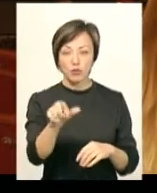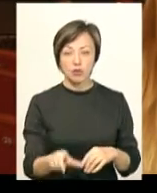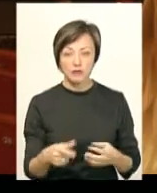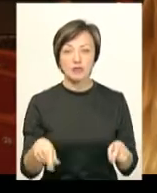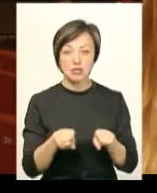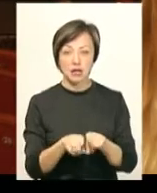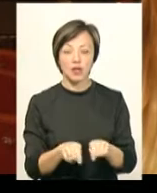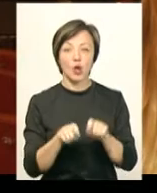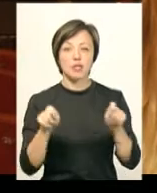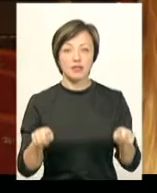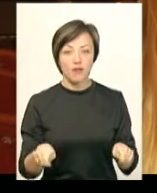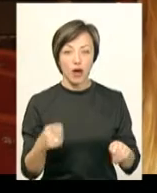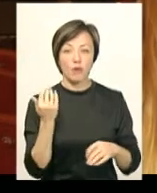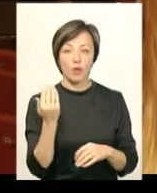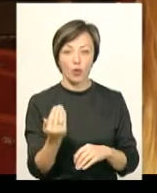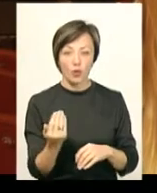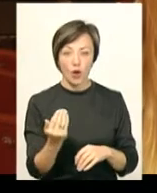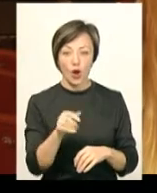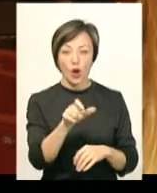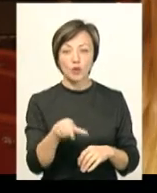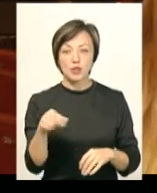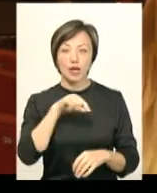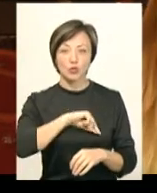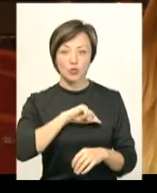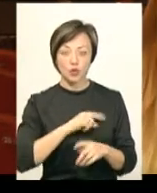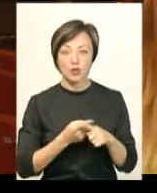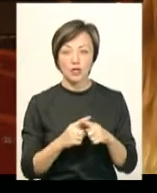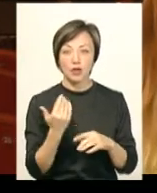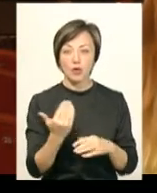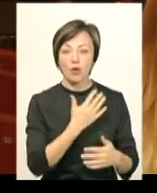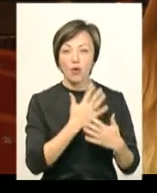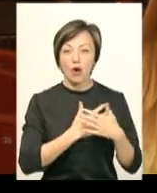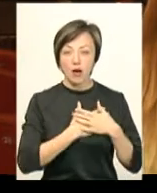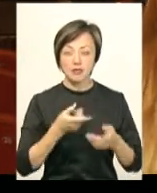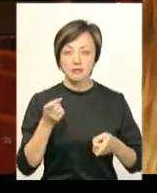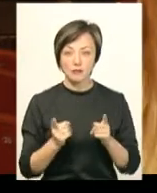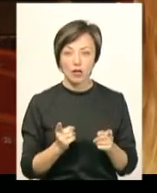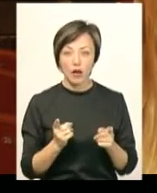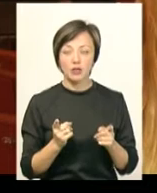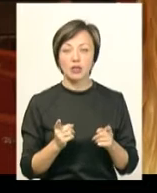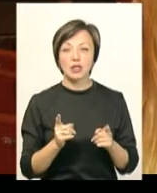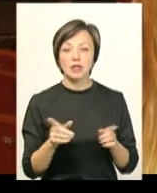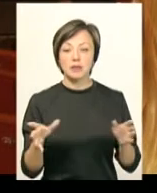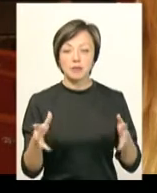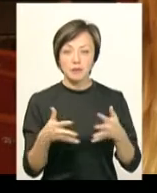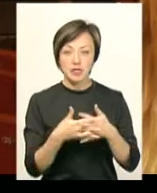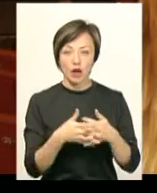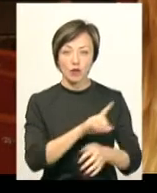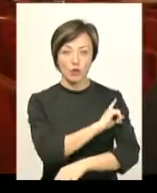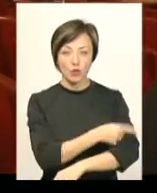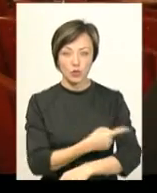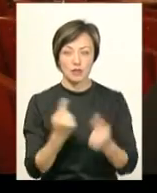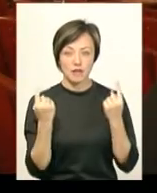а все-таки розкриваємо його людське нотро, це його кохання, звичайне, яке пересікається із його могутністю і